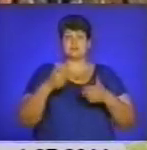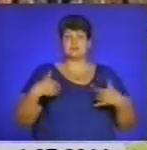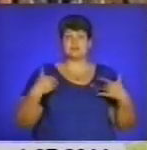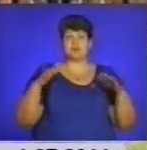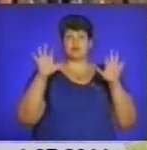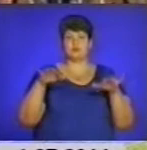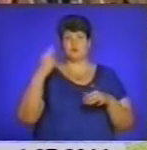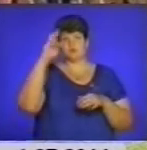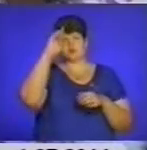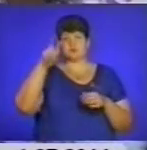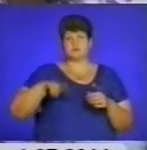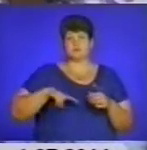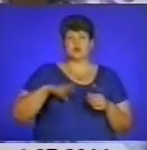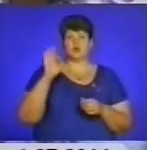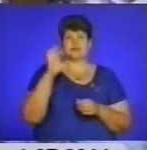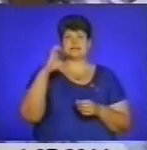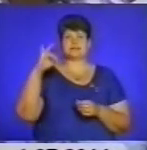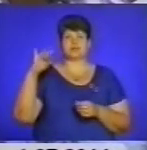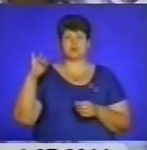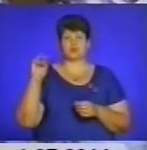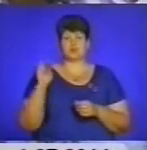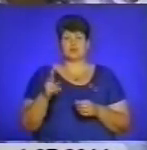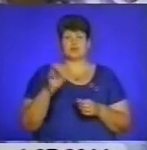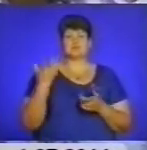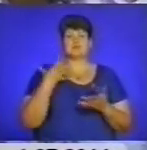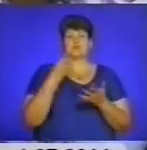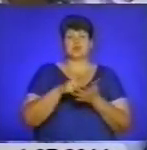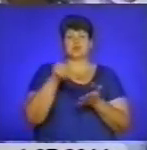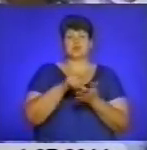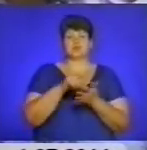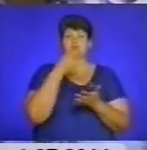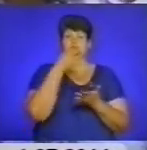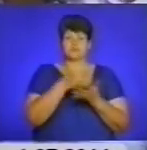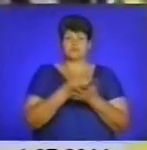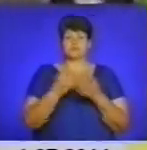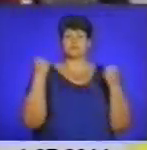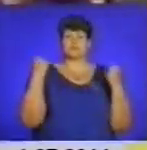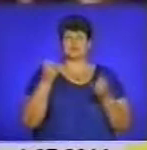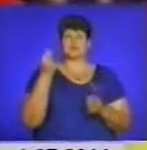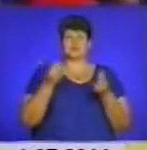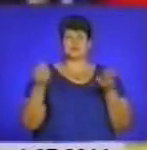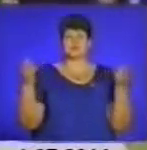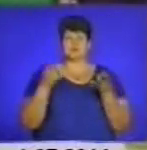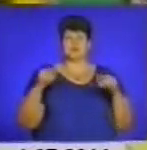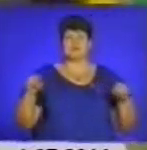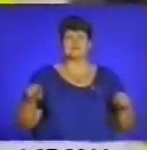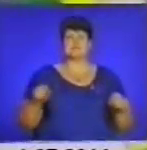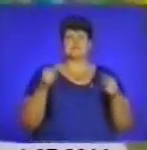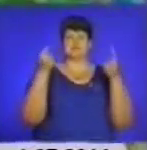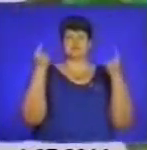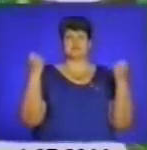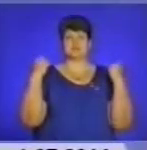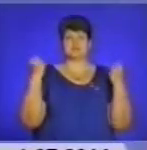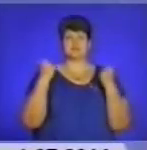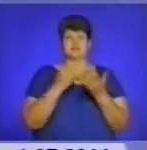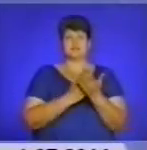обласної державної адміністрації Олег Сиротюк, який у своєму виступі зауважив, що такі спортивні ігри потрібні для відновлення спортивної